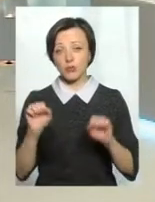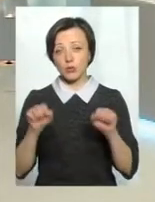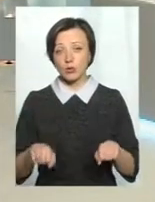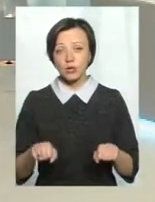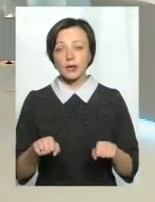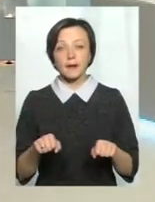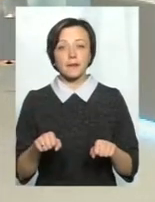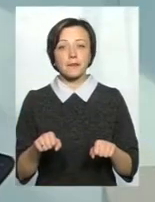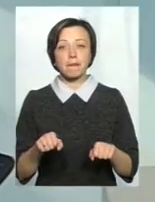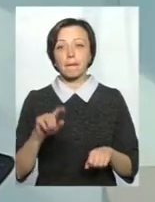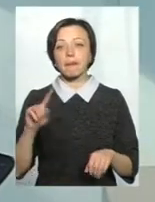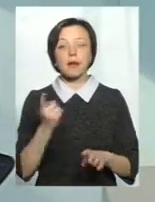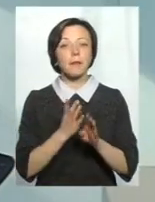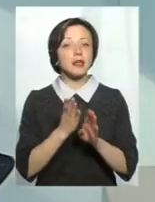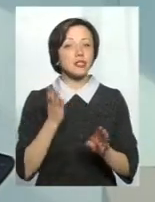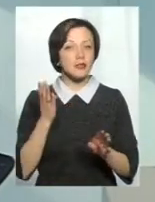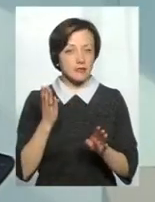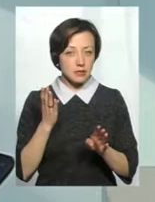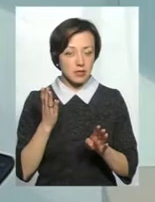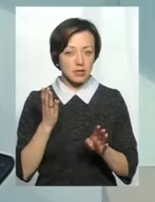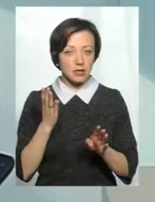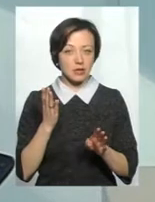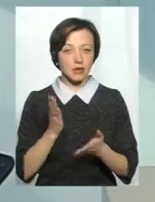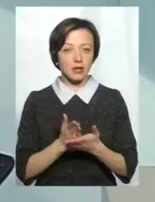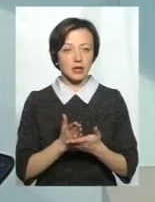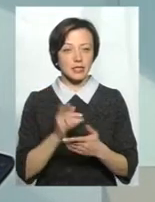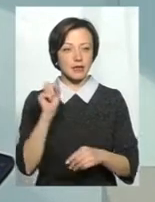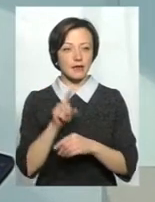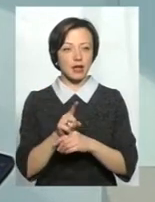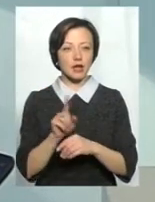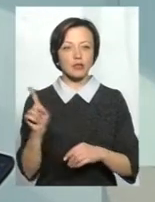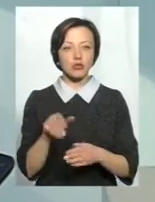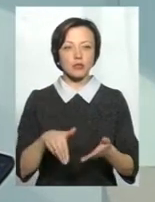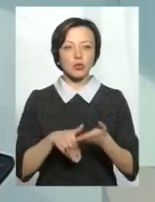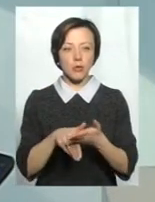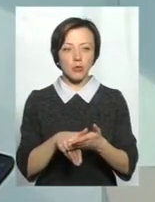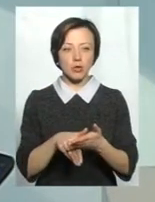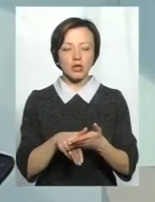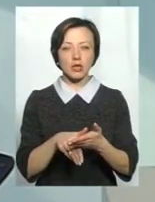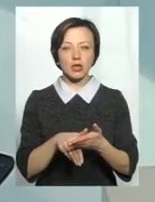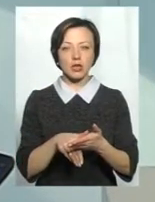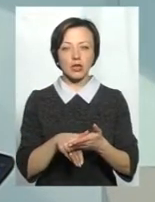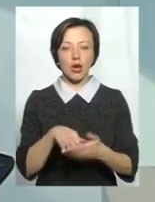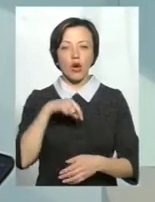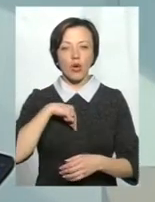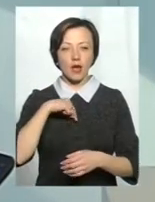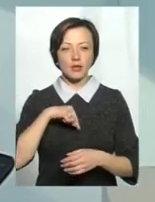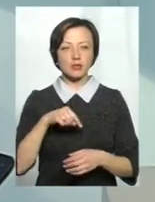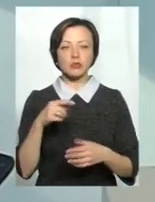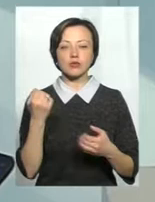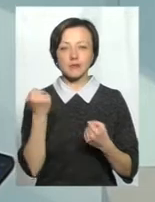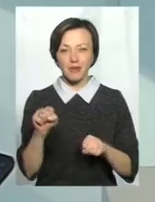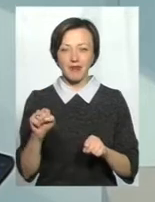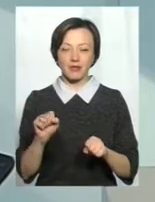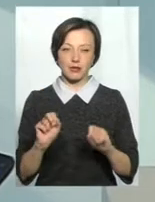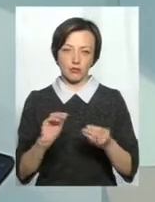перш за все стоїть завдання, щоб допомогти організму справитись з